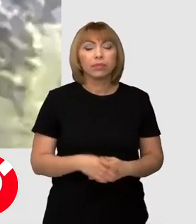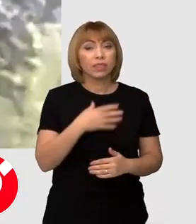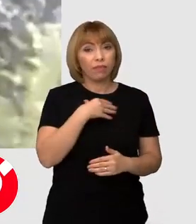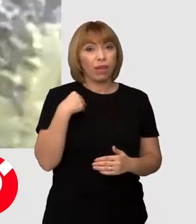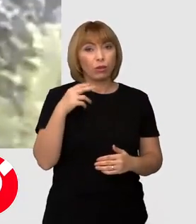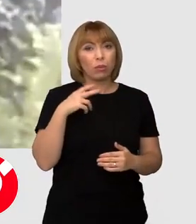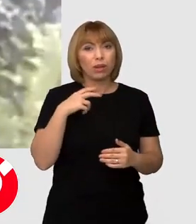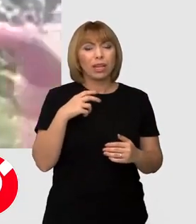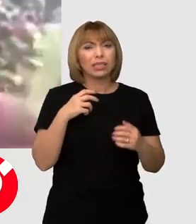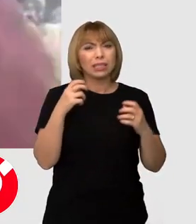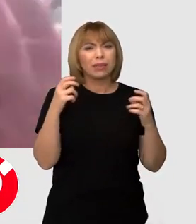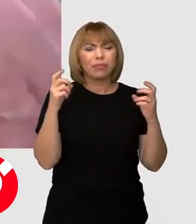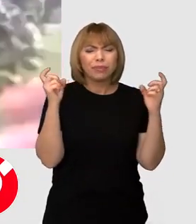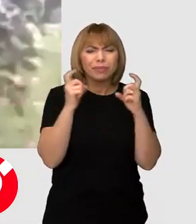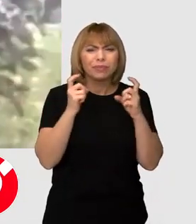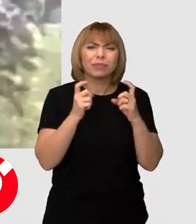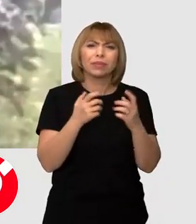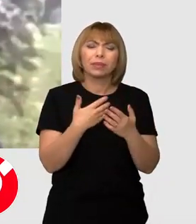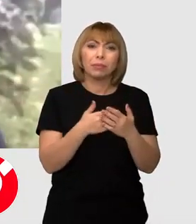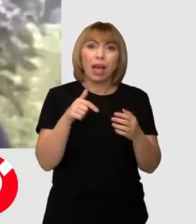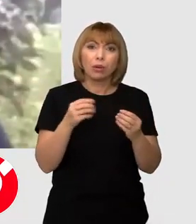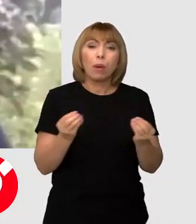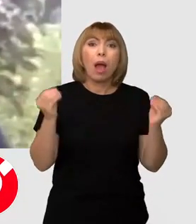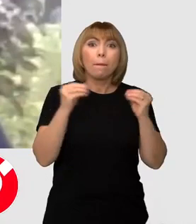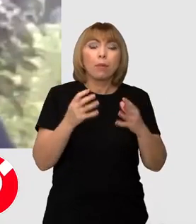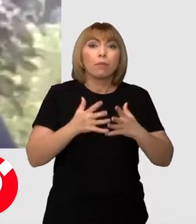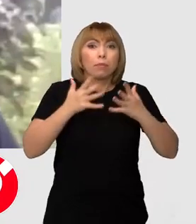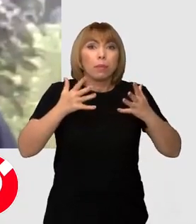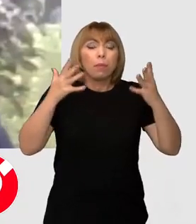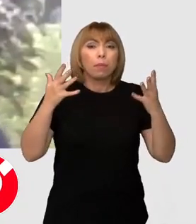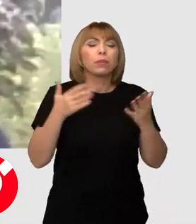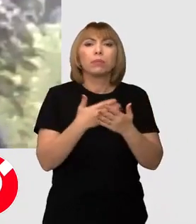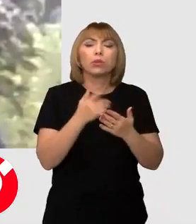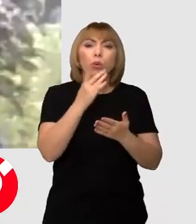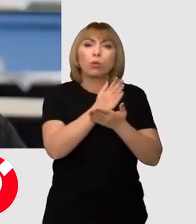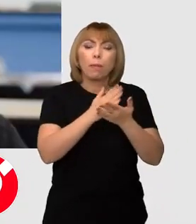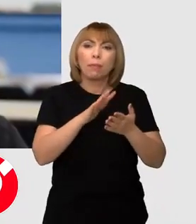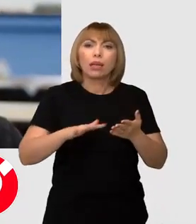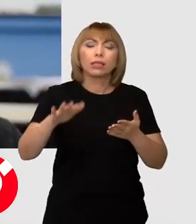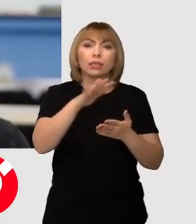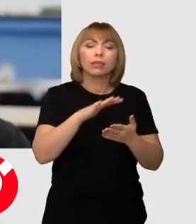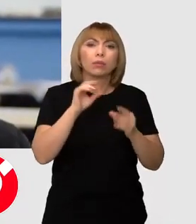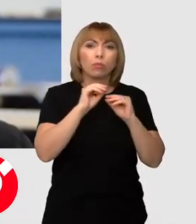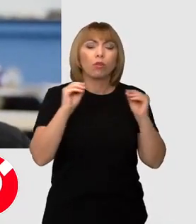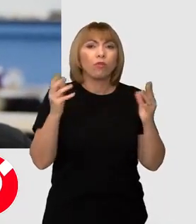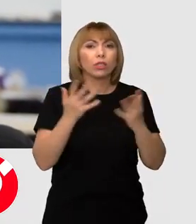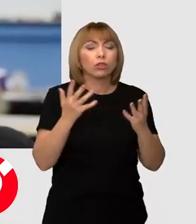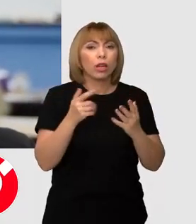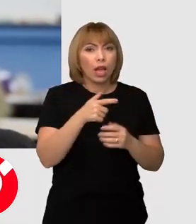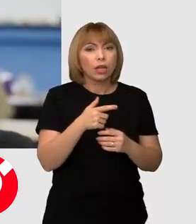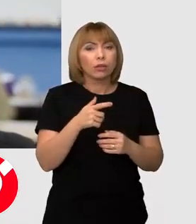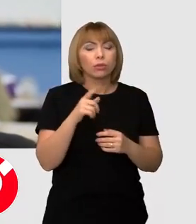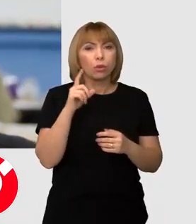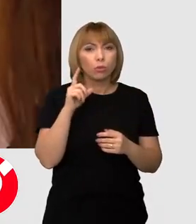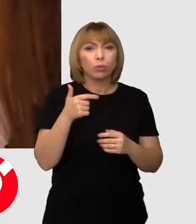Fenomenul e cronic, dar el s-a amplificat pentru că o bună parte dintre profesorii care ar fi tu să